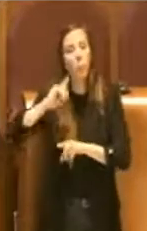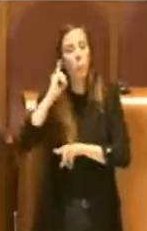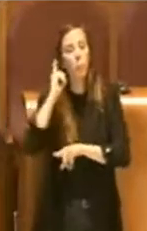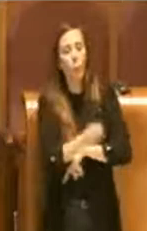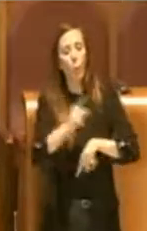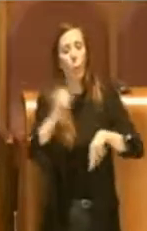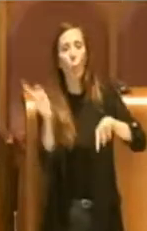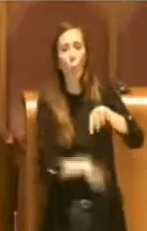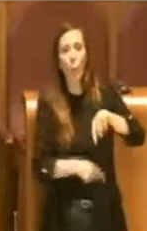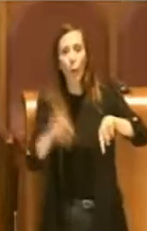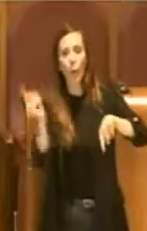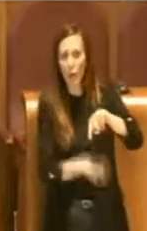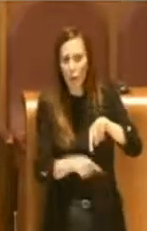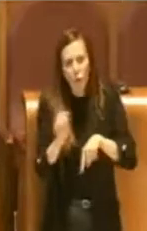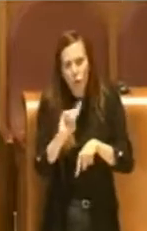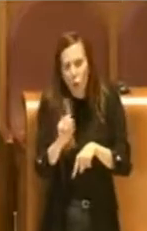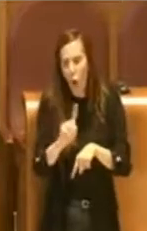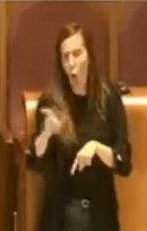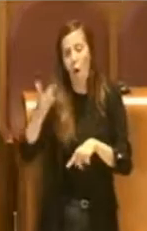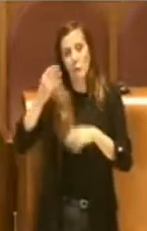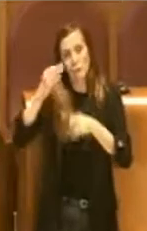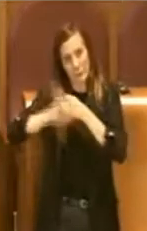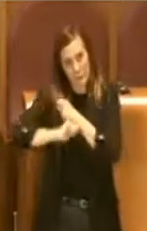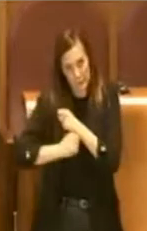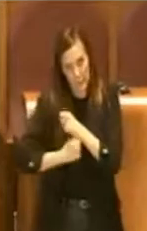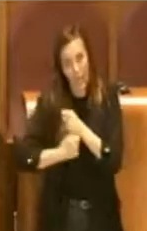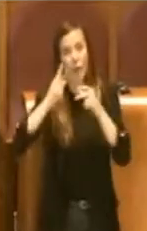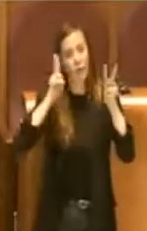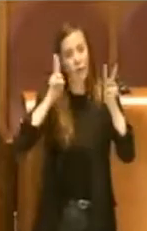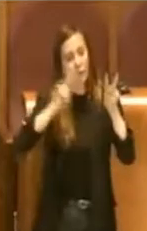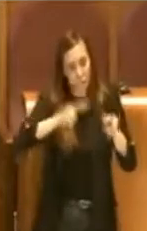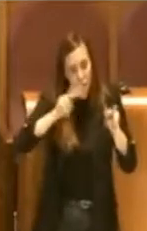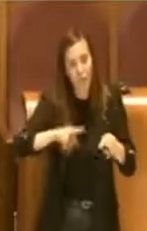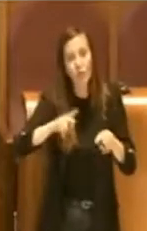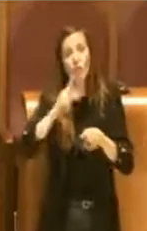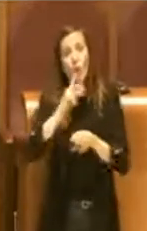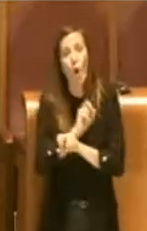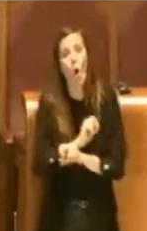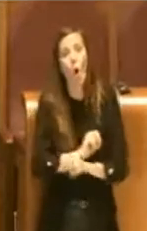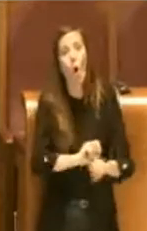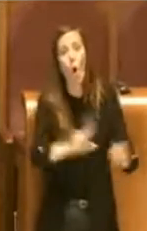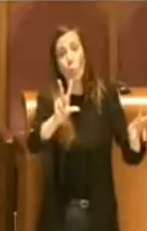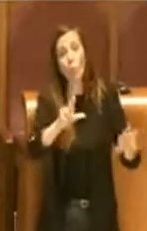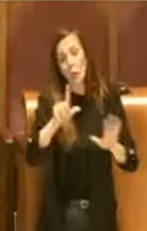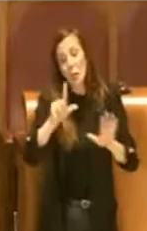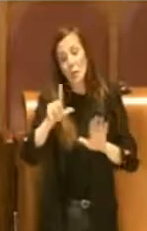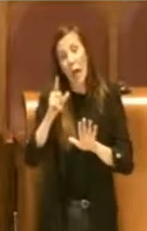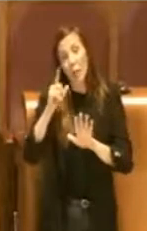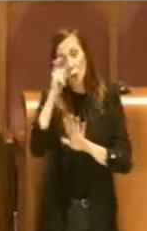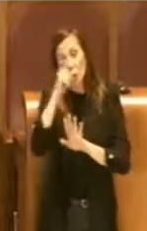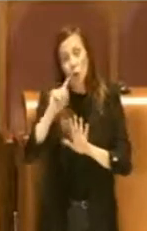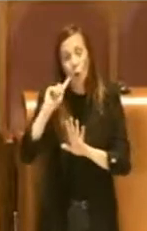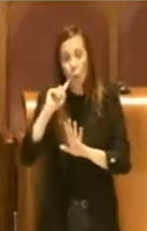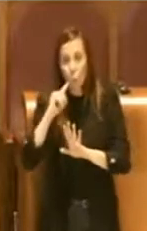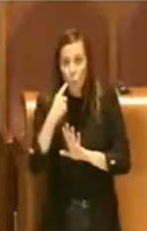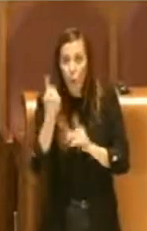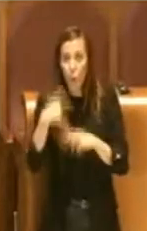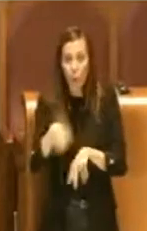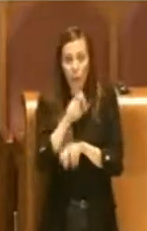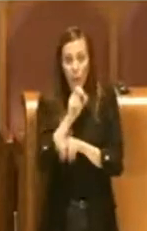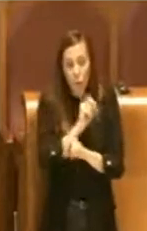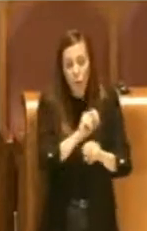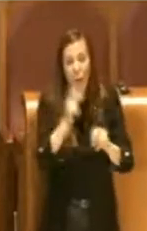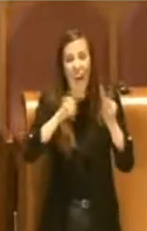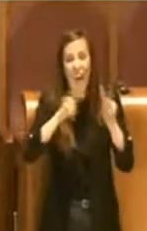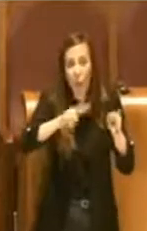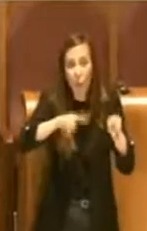verifica i requisiti, un comune che comunica, e mi pare che sette giorni sia un tempo ragionevole, che l'occupazione in quel caso non